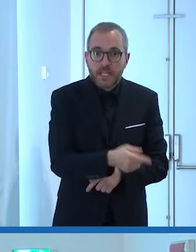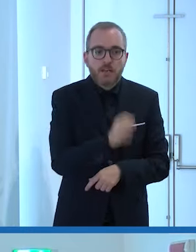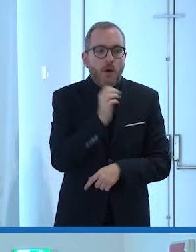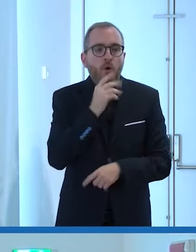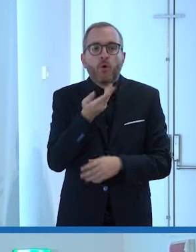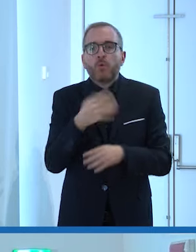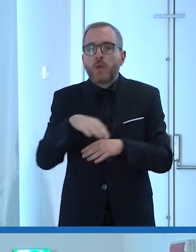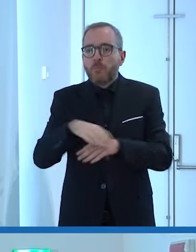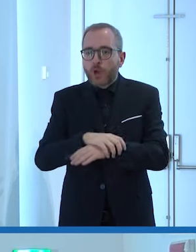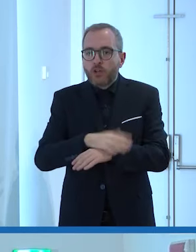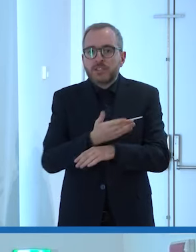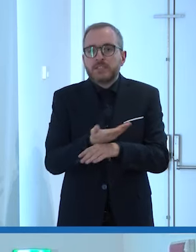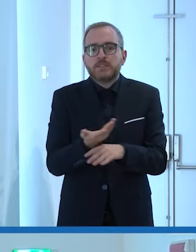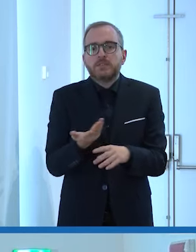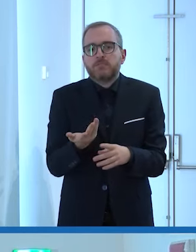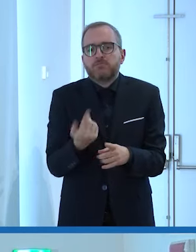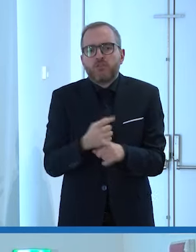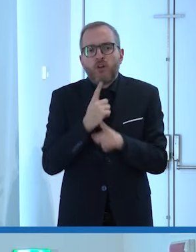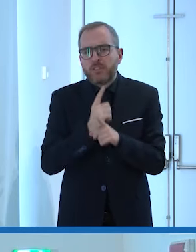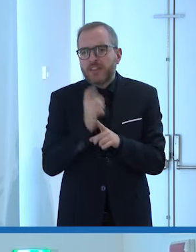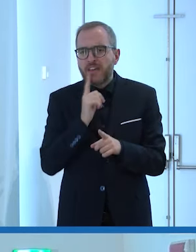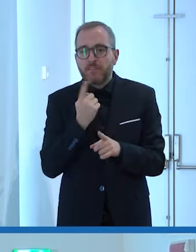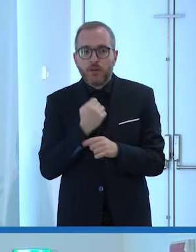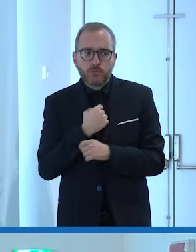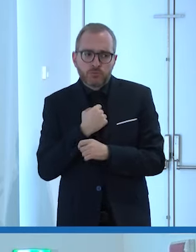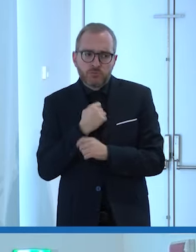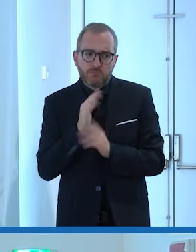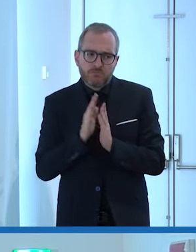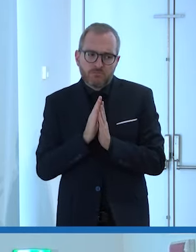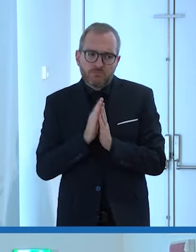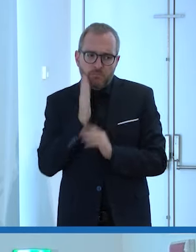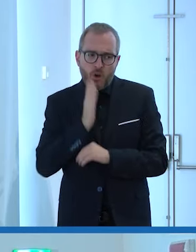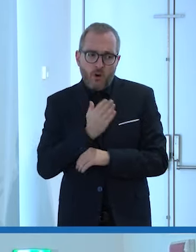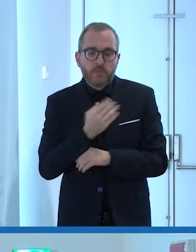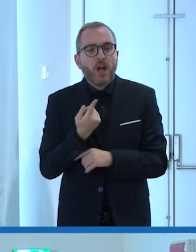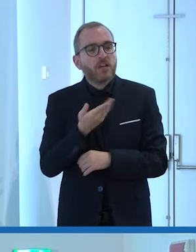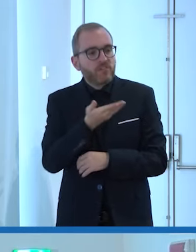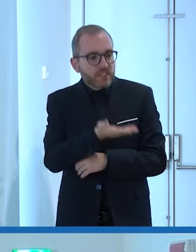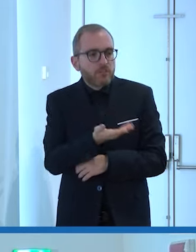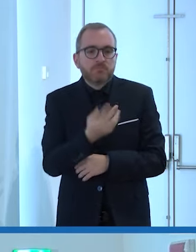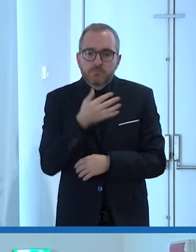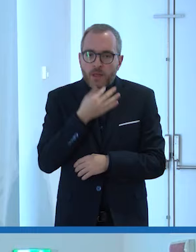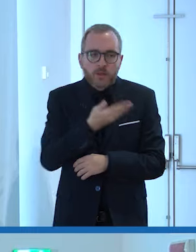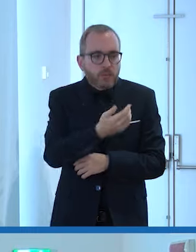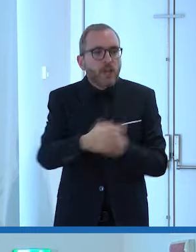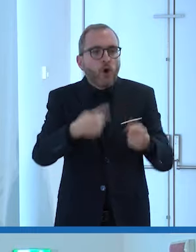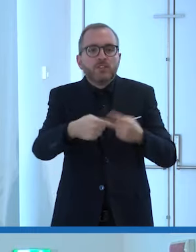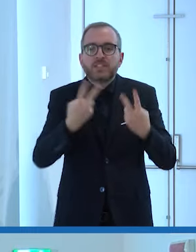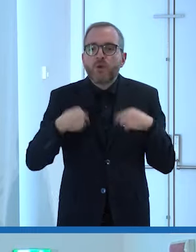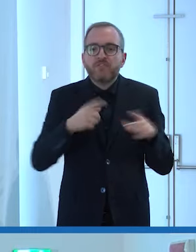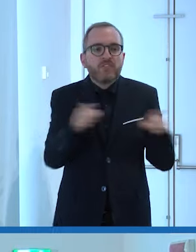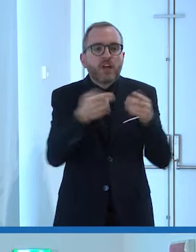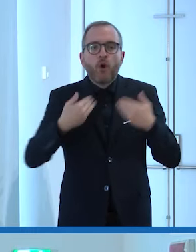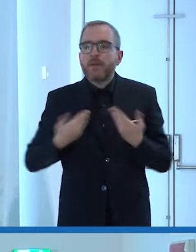pietà assolutamente ma bisogna semplicemente dire che è bello lui continua a vivere esattamente come facciamo noi